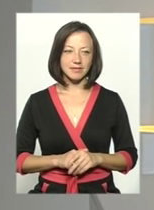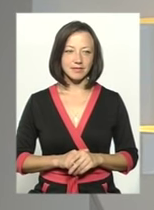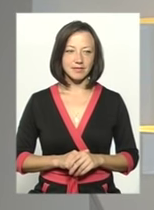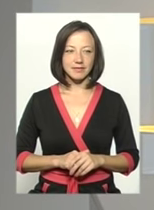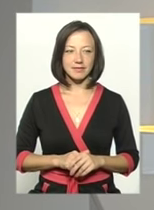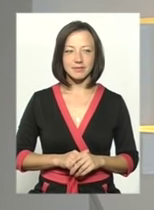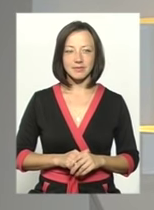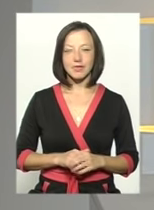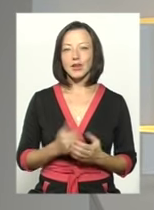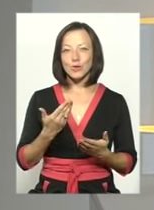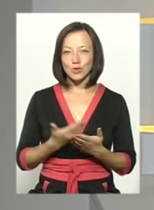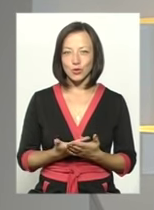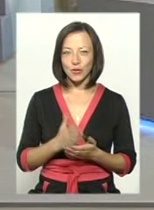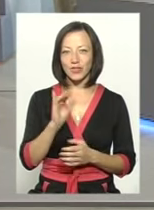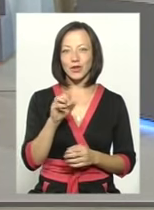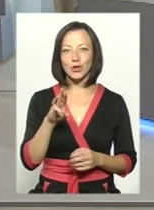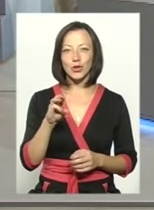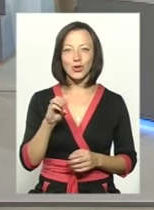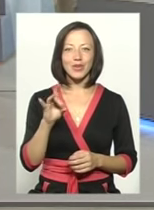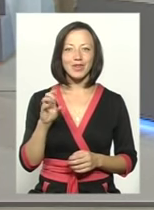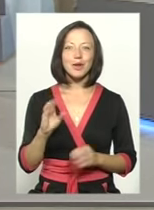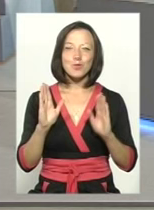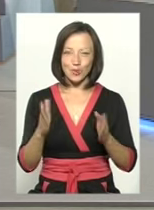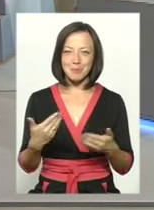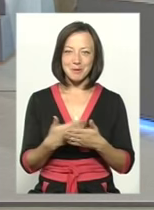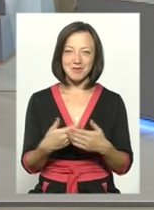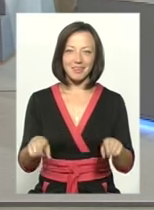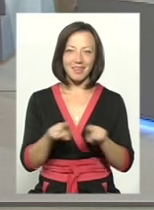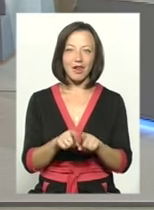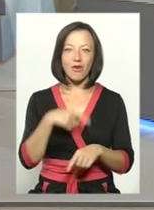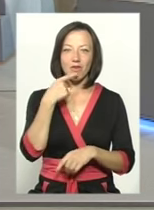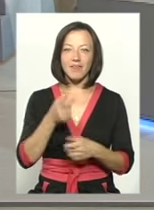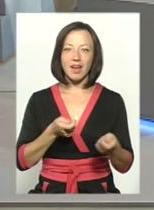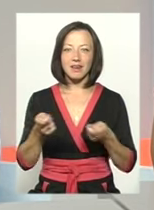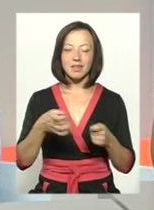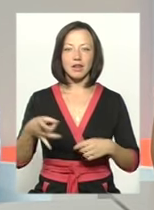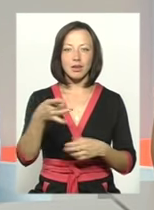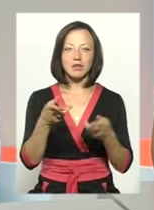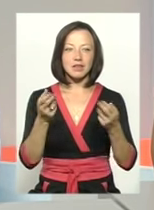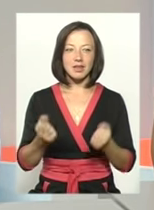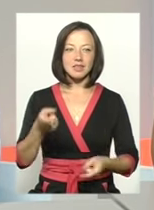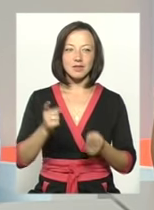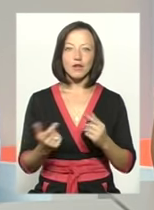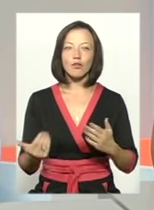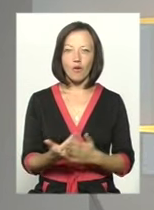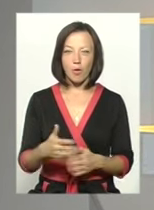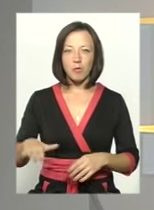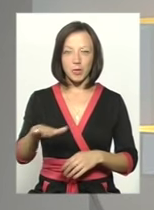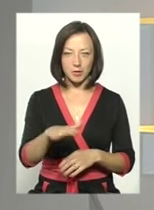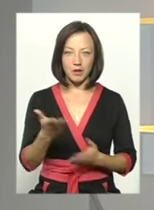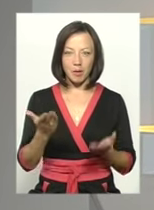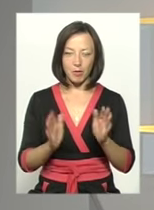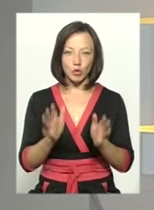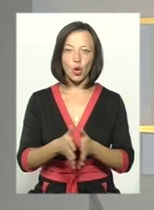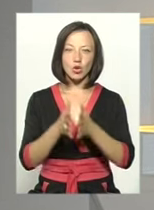Що, Вікторе, буде приблизно так, як оговорив тільки шокерівник району? Так, звичайно. В новому приміщенні, напевно,